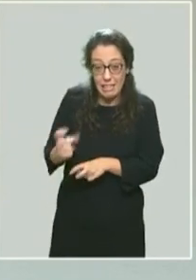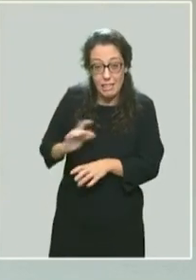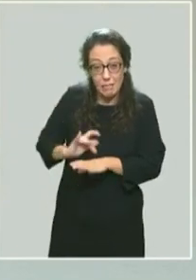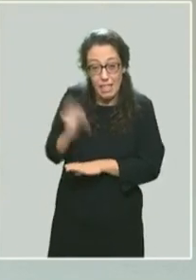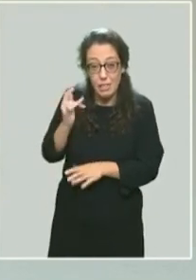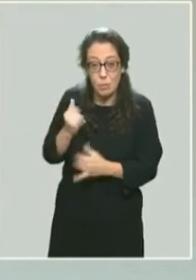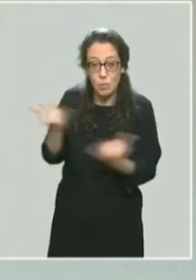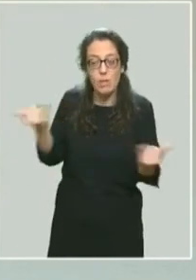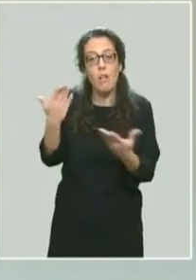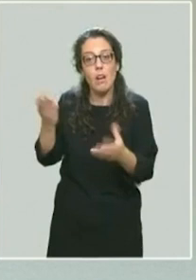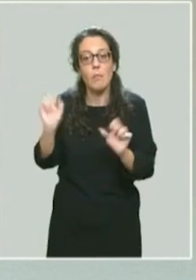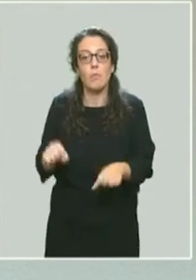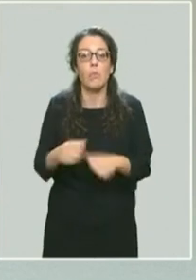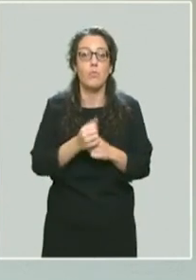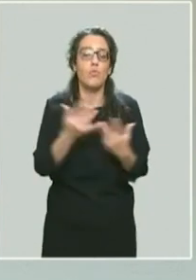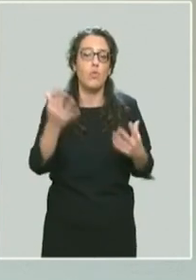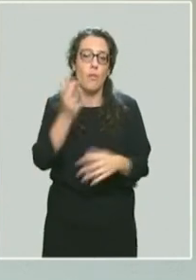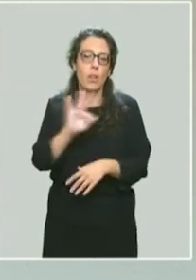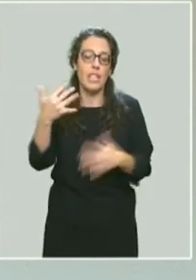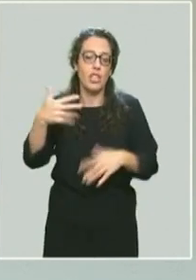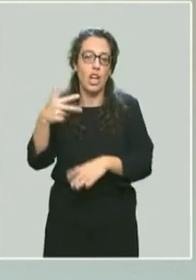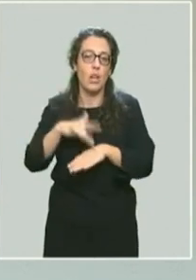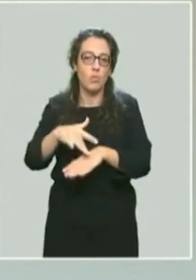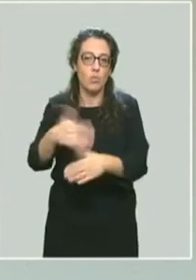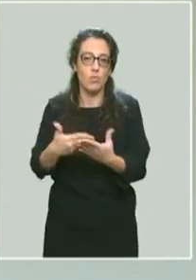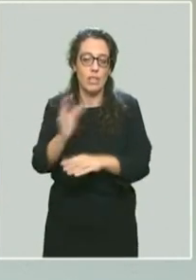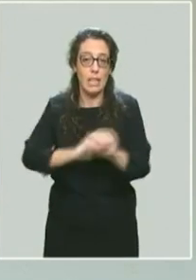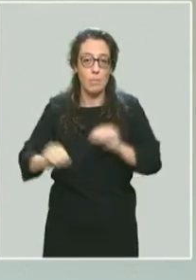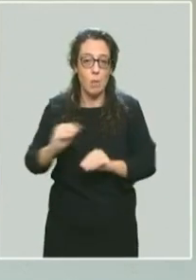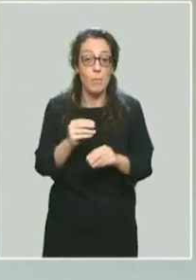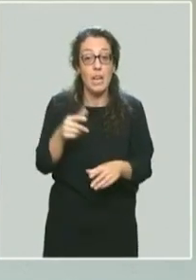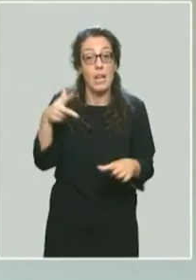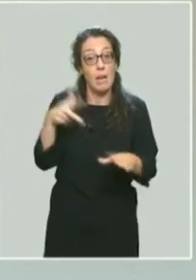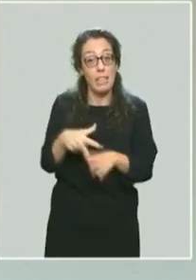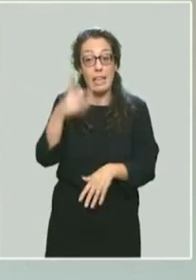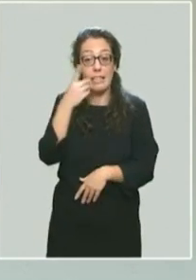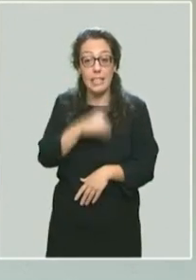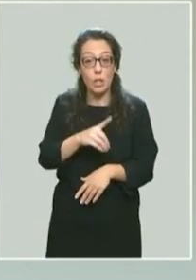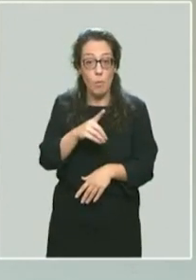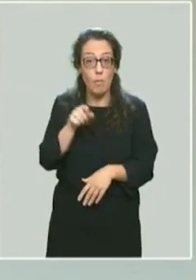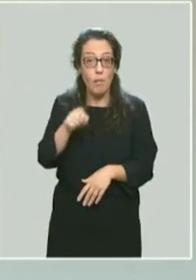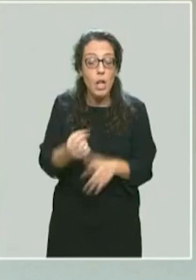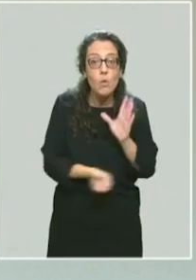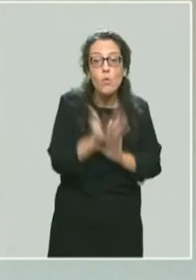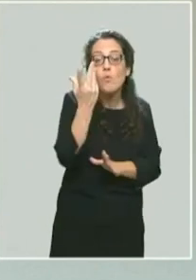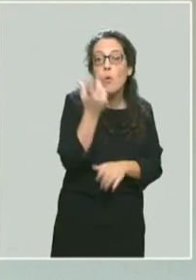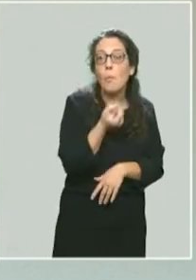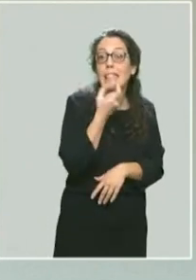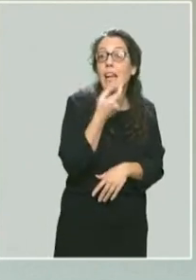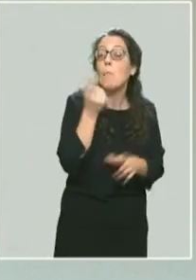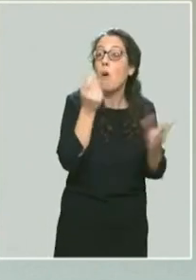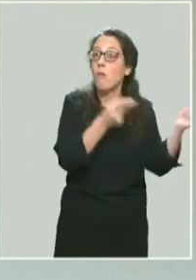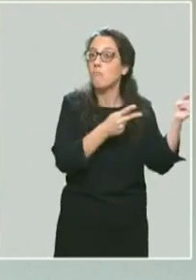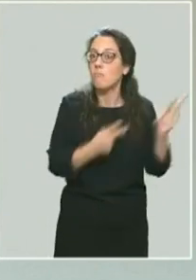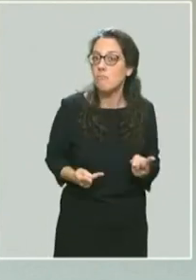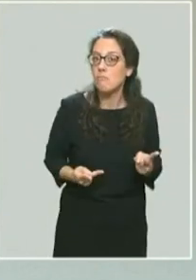reçu ce type de traitement. Mais la donne va changer puisque à partir du début du mois de décembre, nous avons l'arrivée d'un nouveau médicament. Cette fois-ci, c'est un